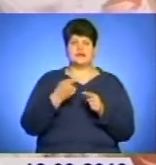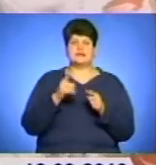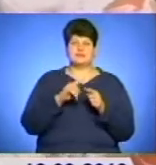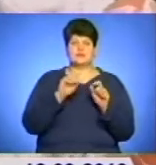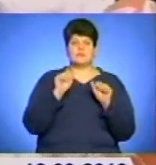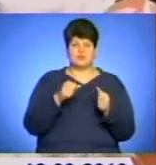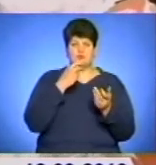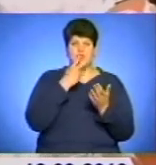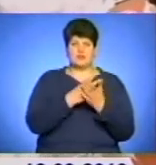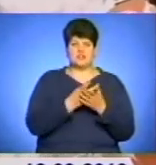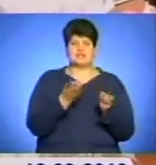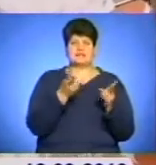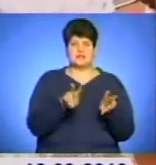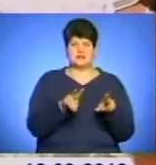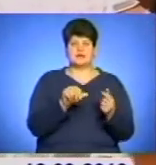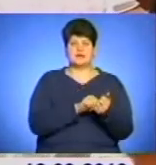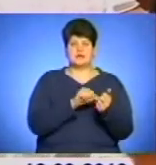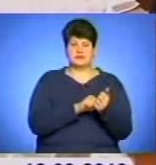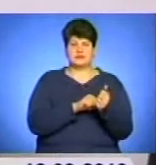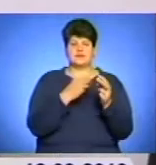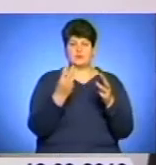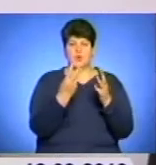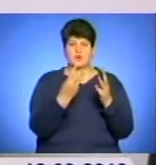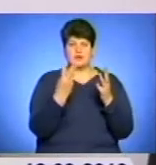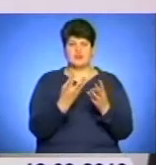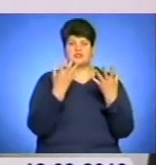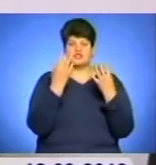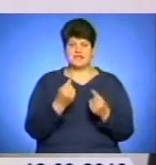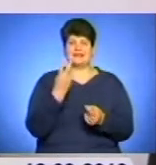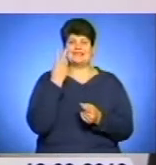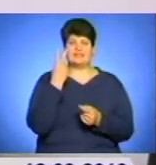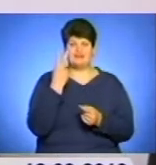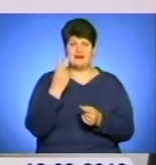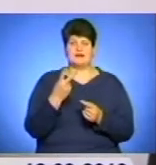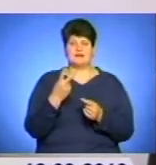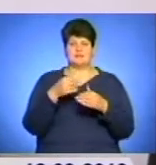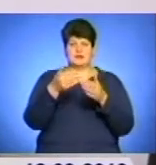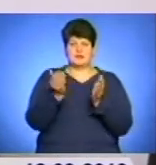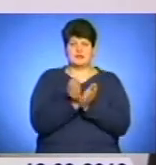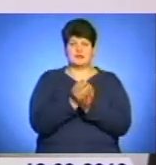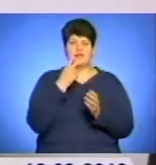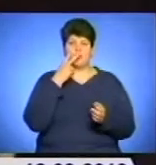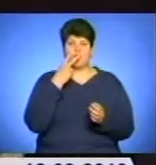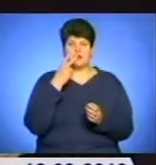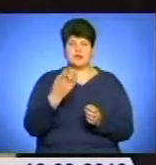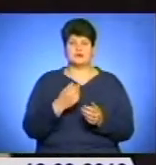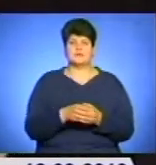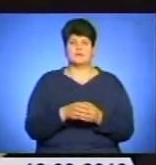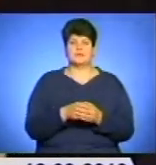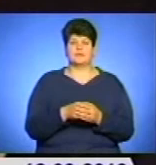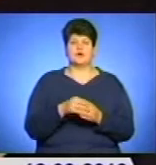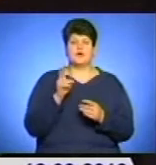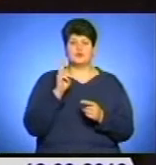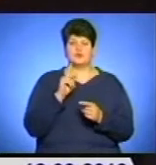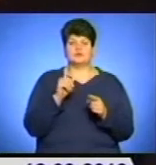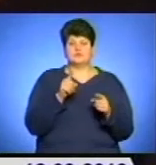залишки наркотичної речовини. Це наслідок горіння, ще два пристрої для коріння наркотичних засобів. Хто второваною,